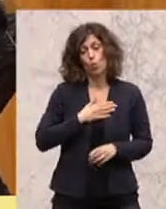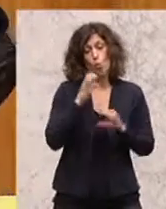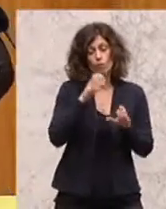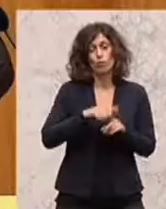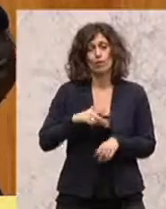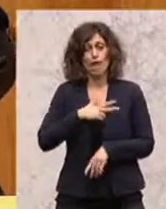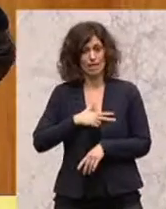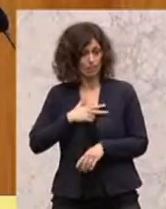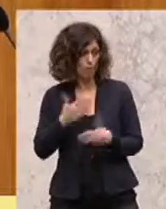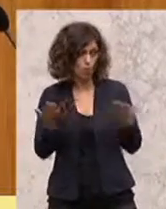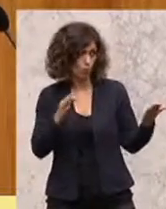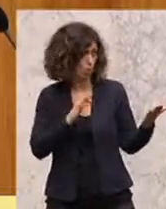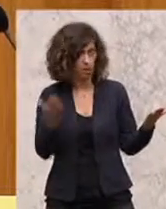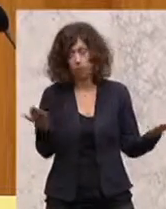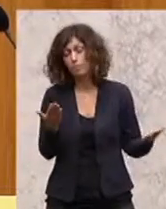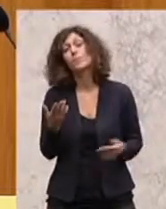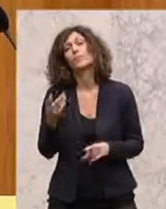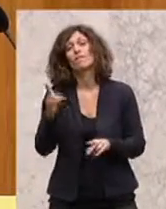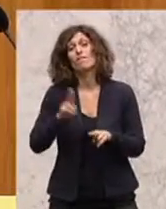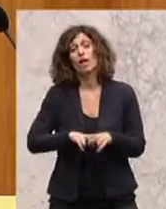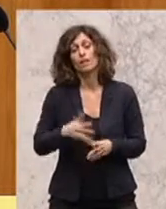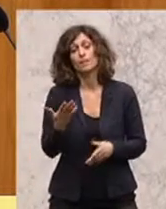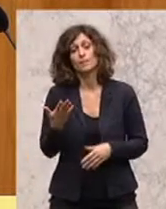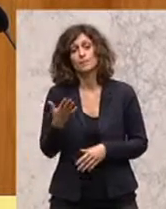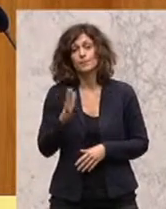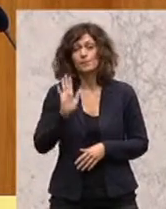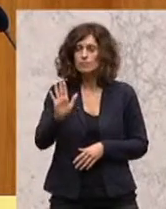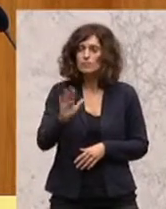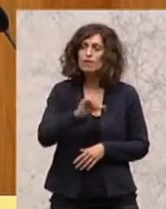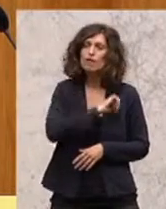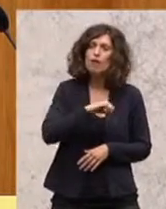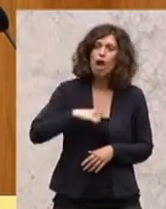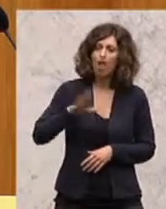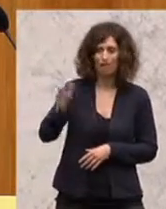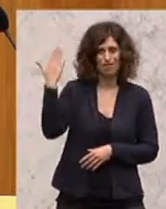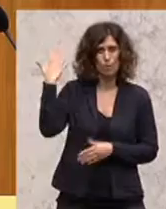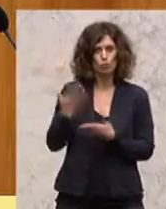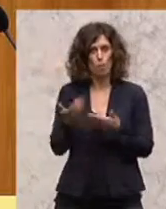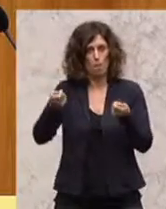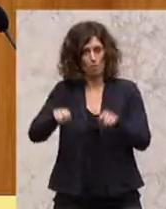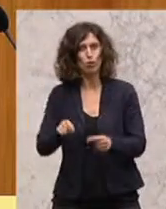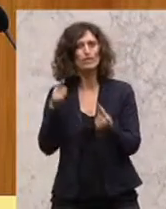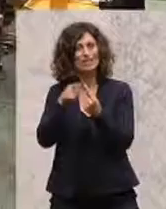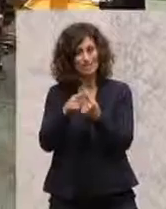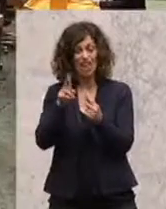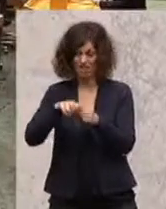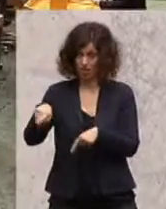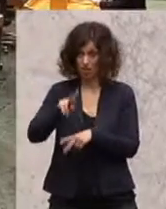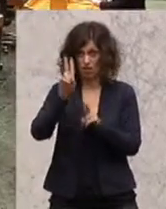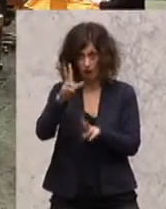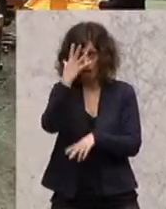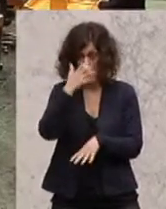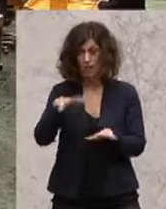SPÖ, wenn Sie Ihre eigenen, von Ihnen mitbeschlossenen Ziele ernst nehmen, dann